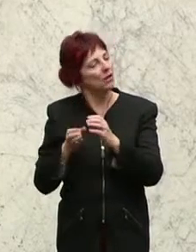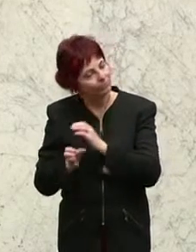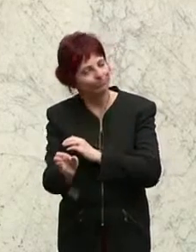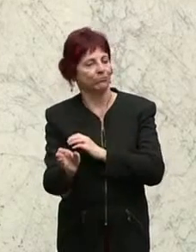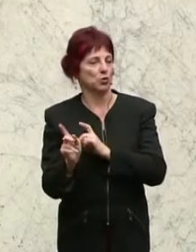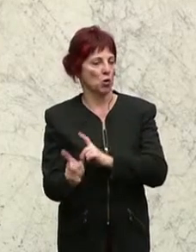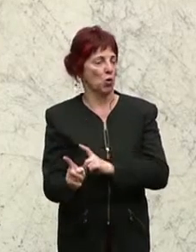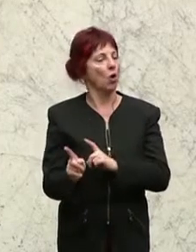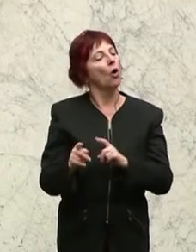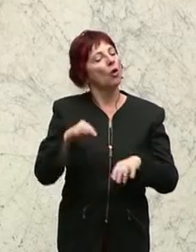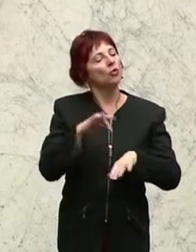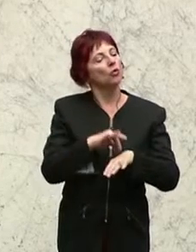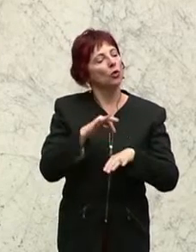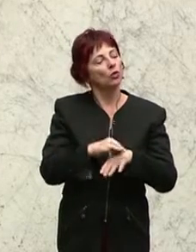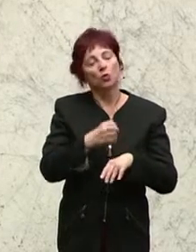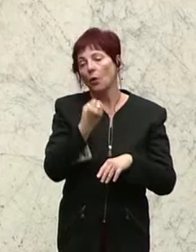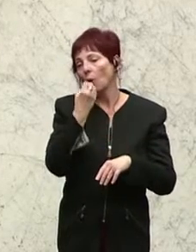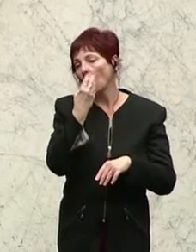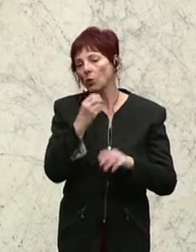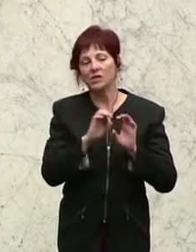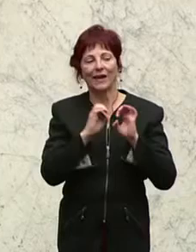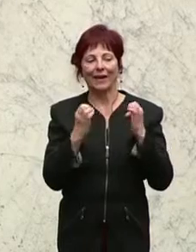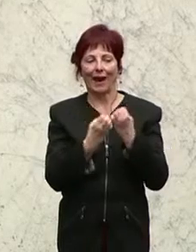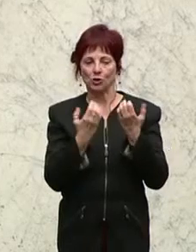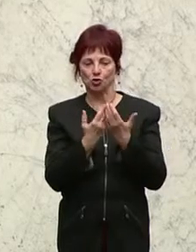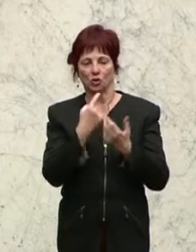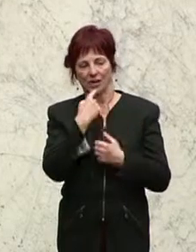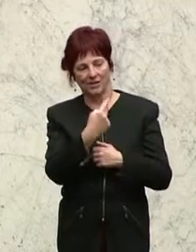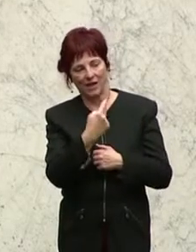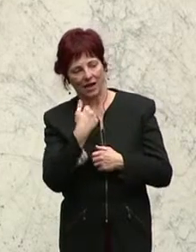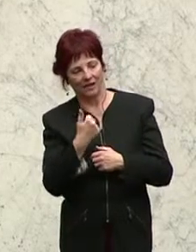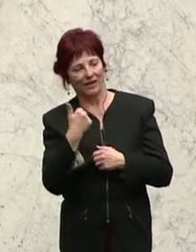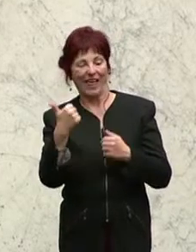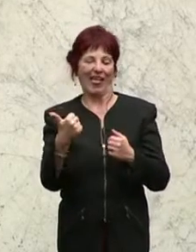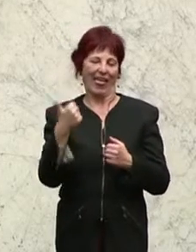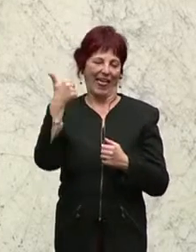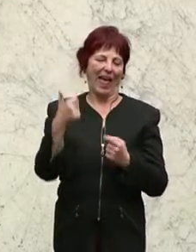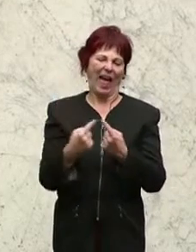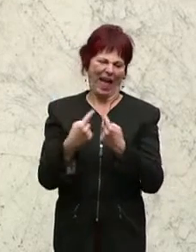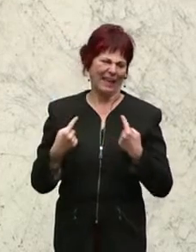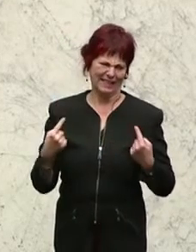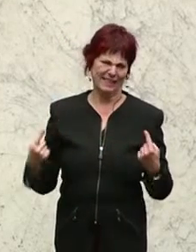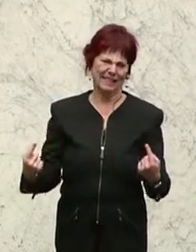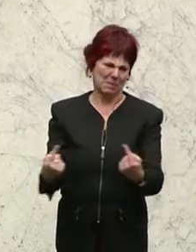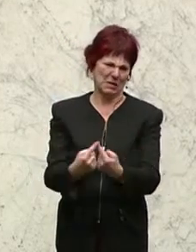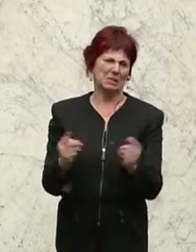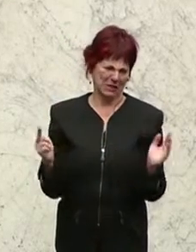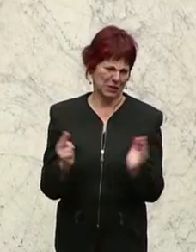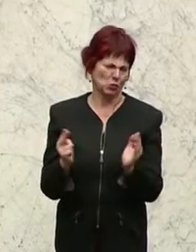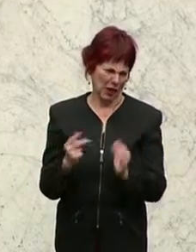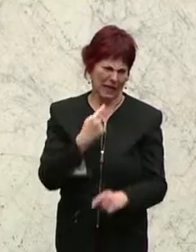Jetzt offenbar in einer etwas reduzierten Größe von einem Zimmer möchte ich bei fast 2.000 Quadratmetern nicht sprechen.